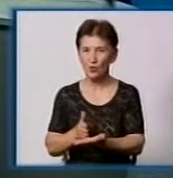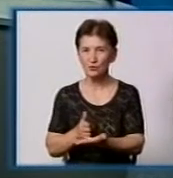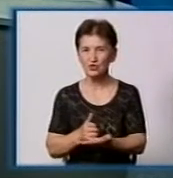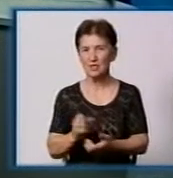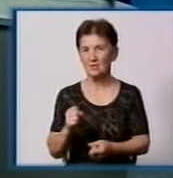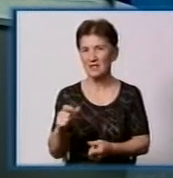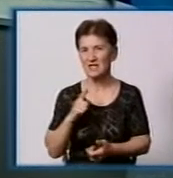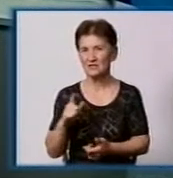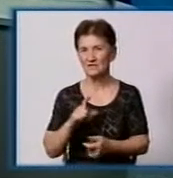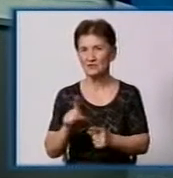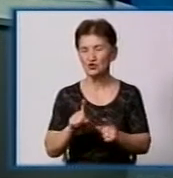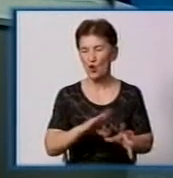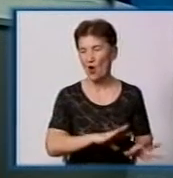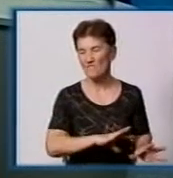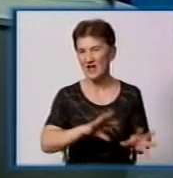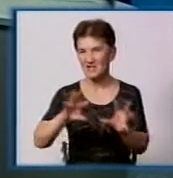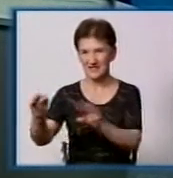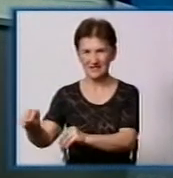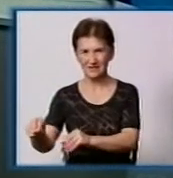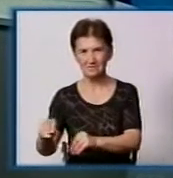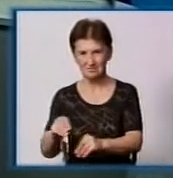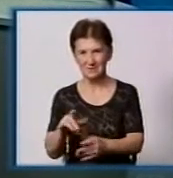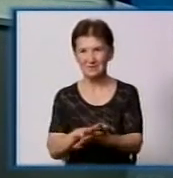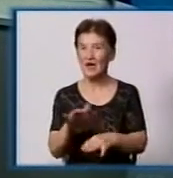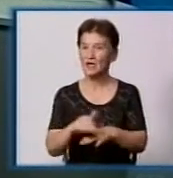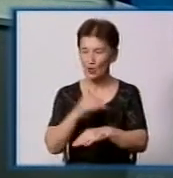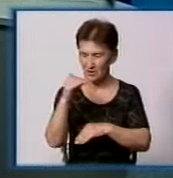щодо вивозу та утилізації сміття у Кропивницькому. Доброго вечора.